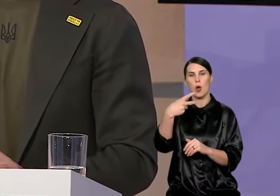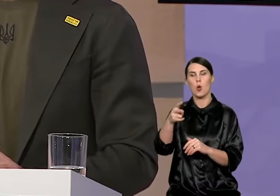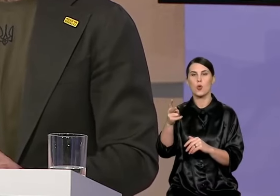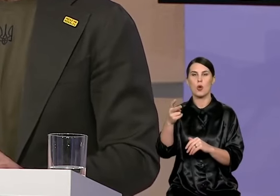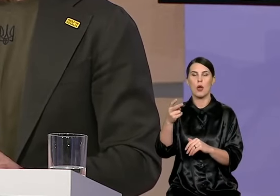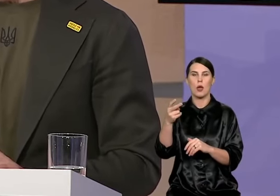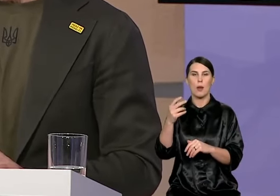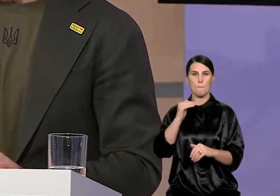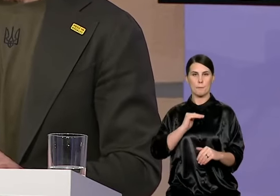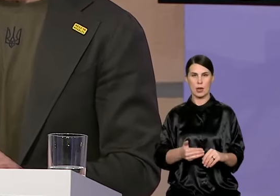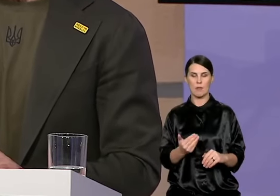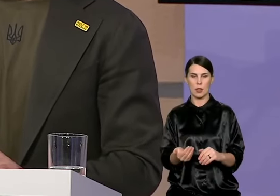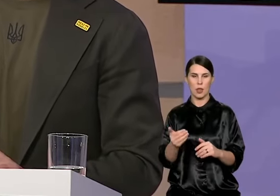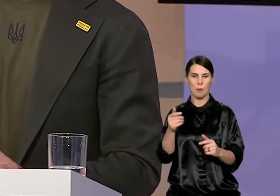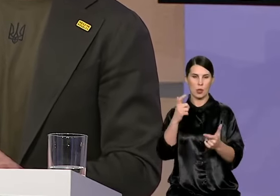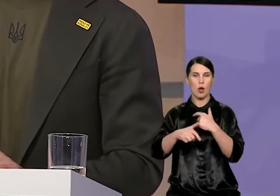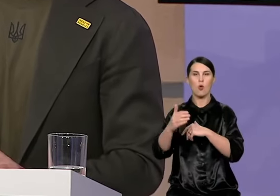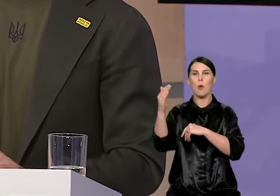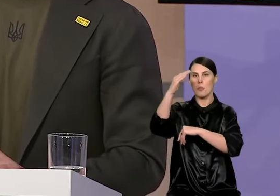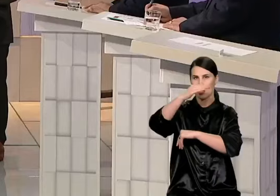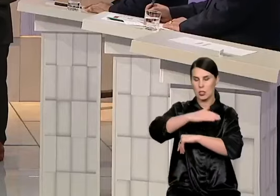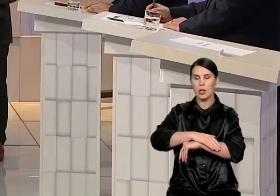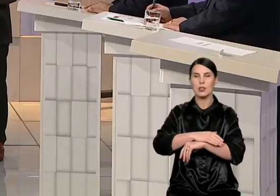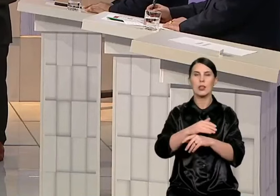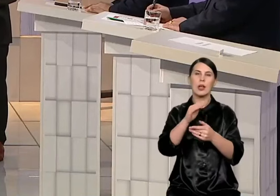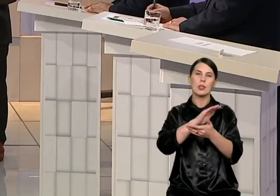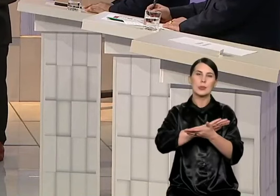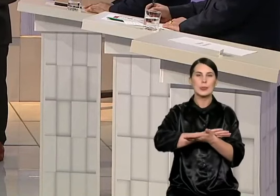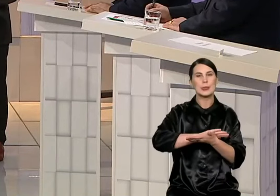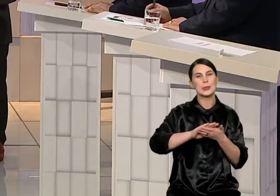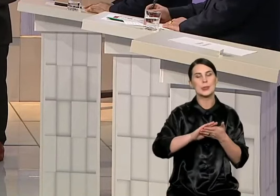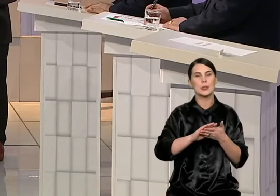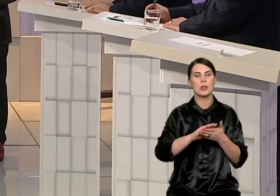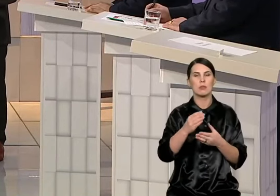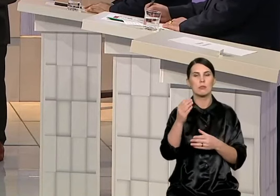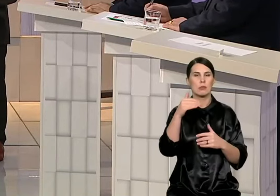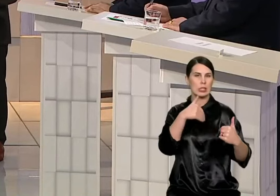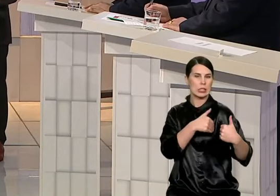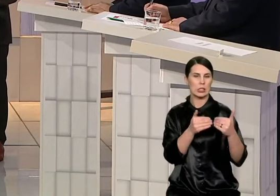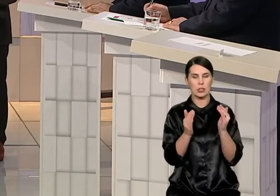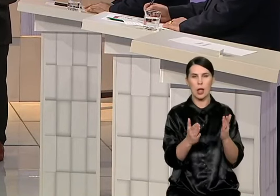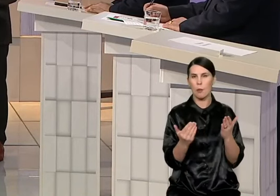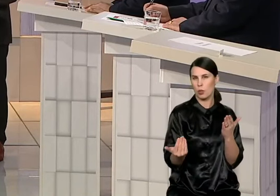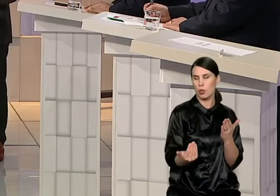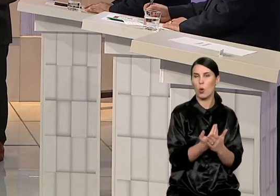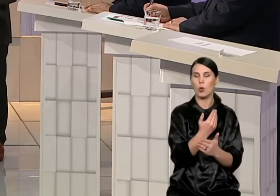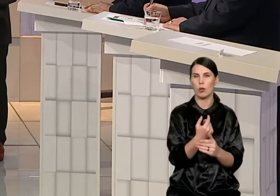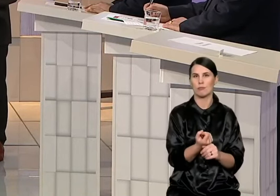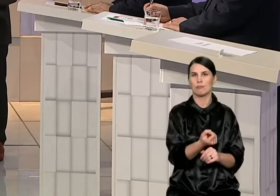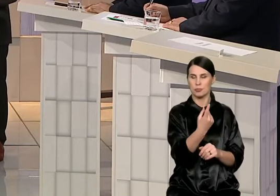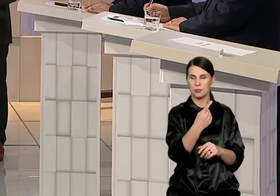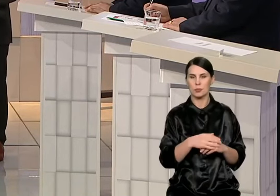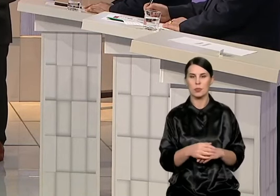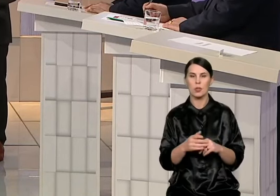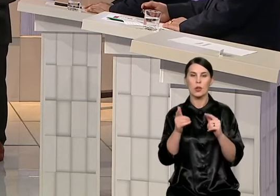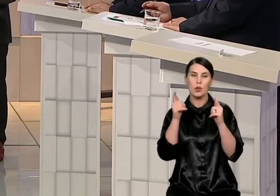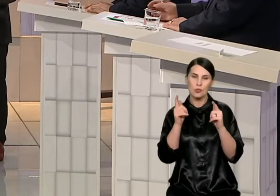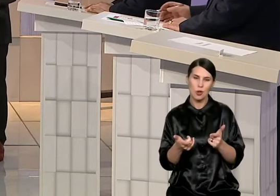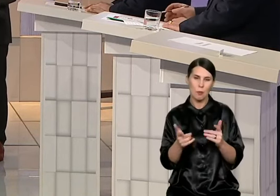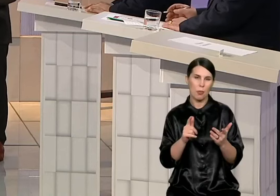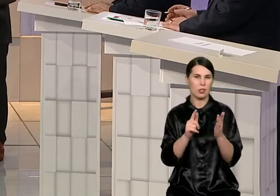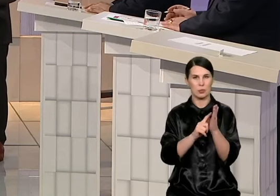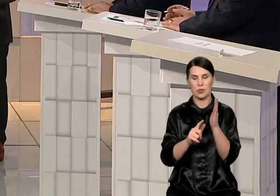ir sukuriant skaidrį registracijos sistemą. Nors, pavyzdžiui, savivaldybės skiriami valstybinėms daržalėms išlaikyti kaštai dramatiškai, augo 70